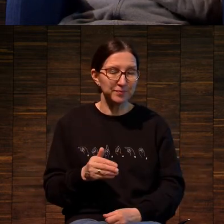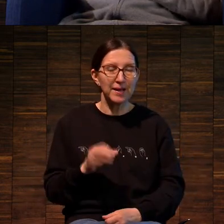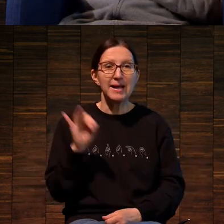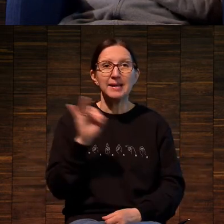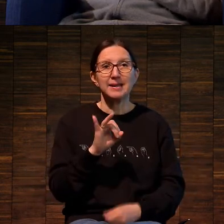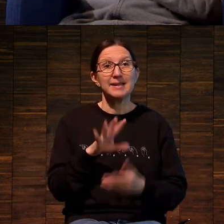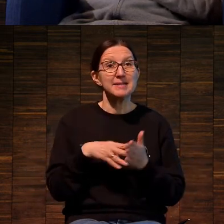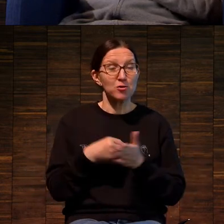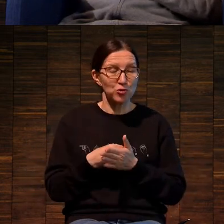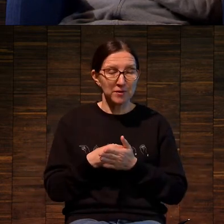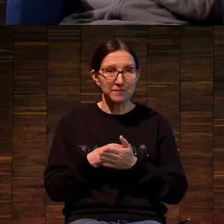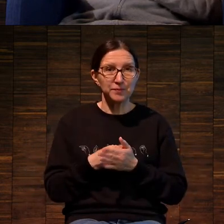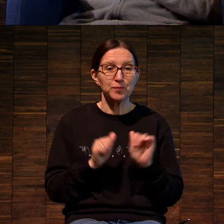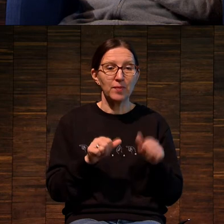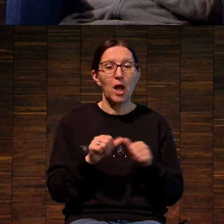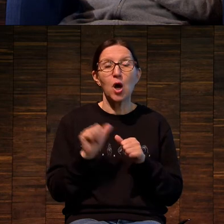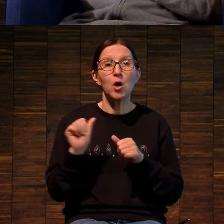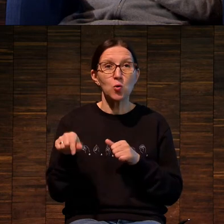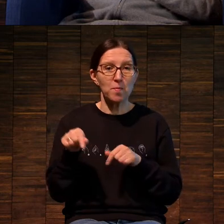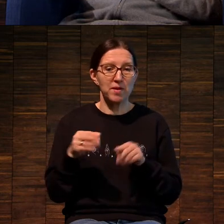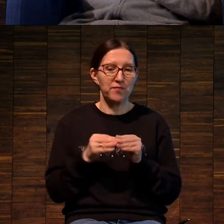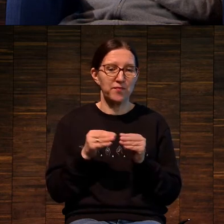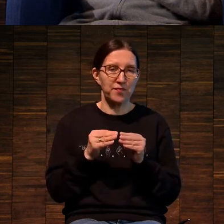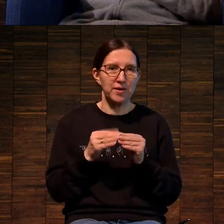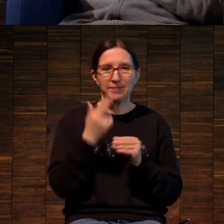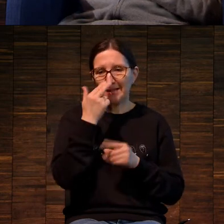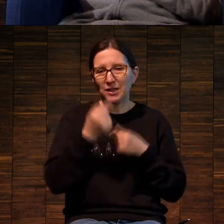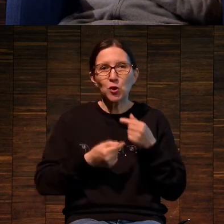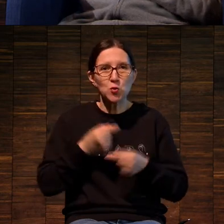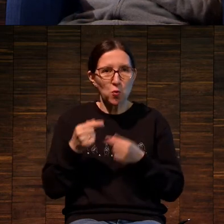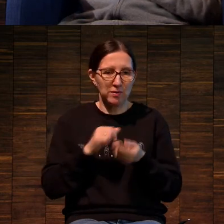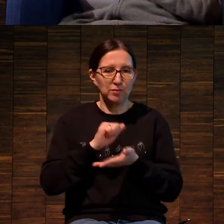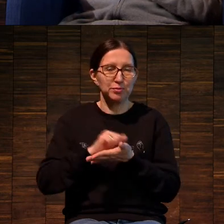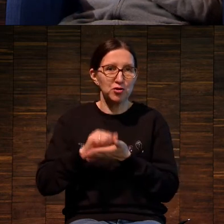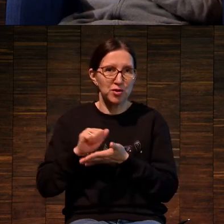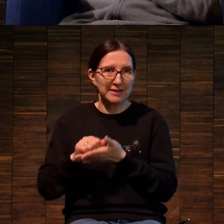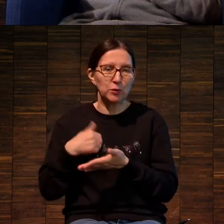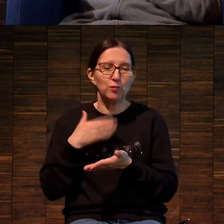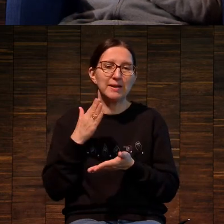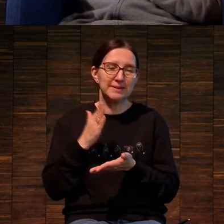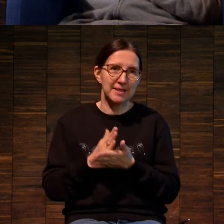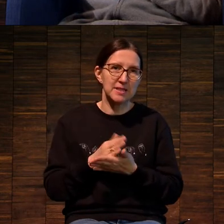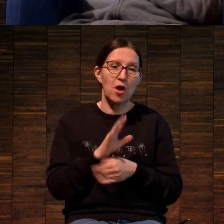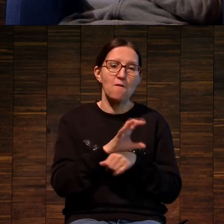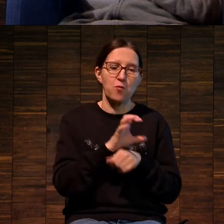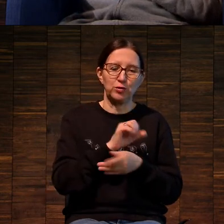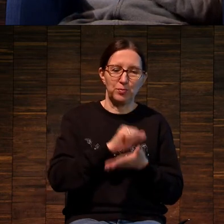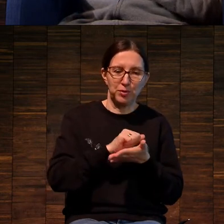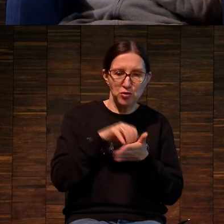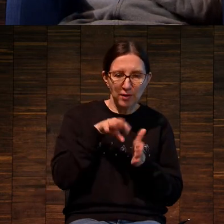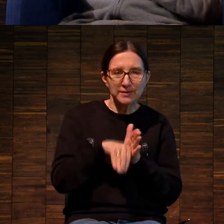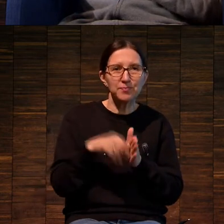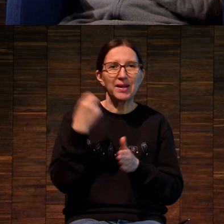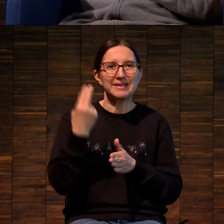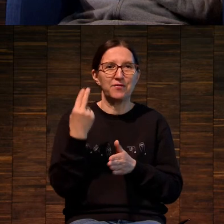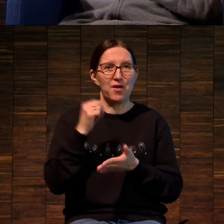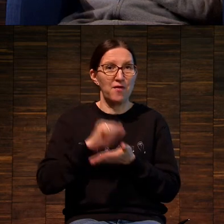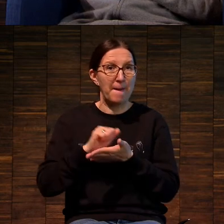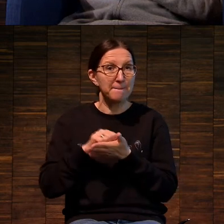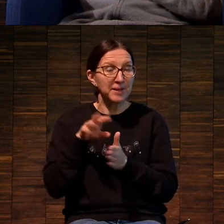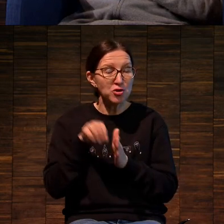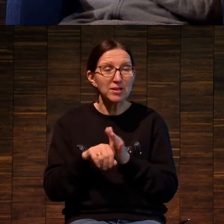Соответственно, помимо классических способов печати, у нас есть фотопечать и цифровая печать, и